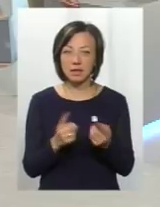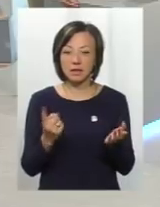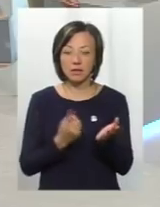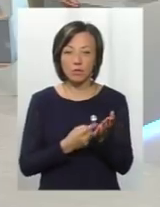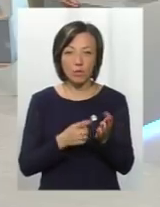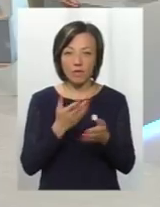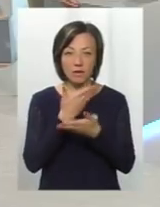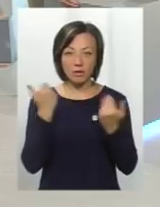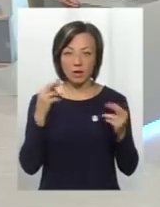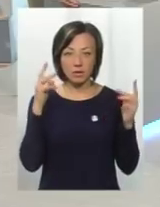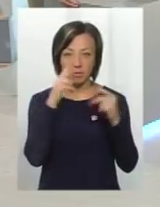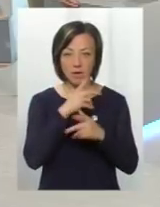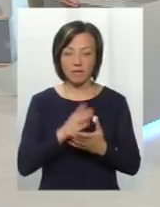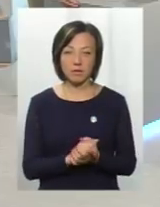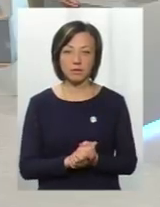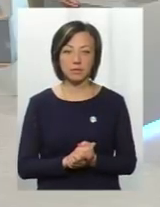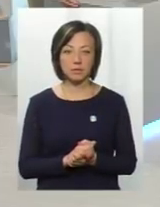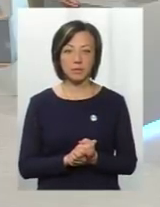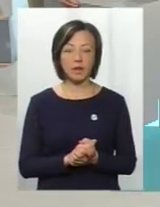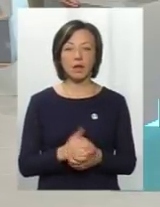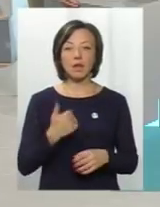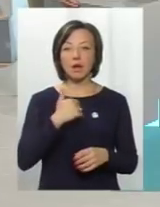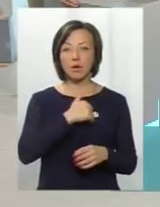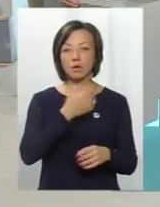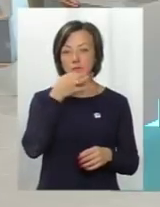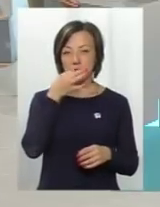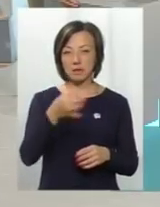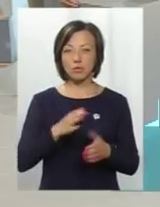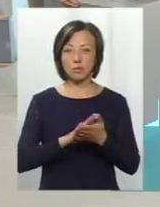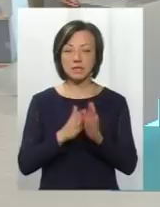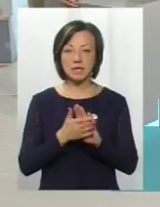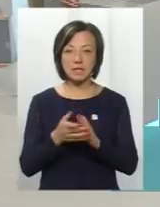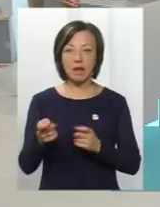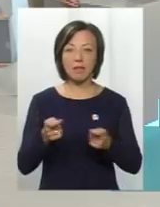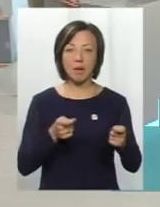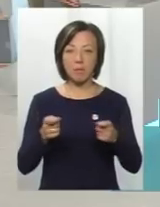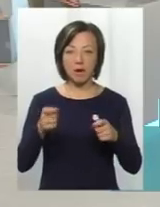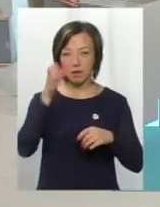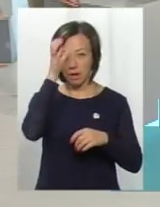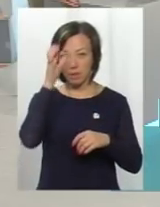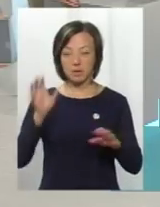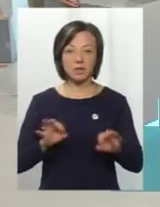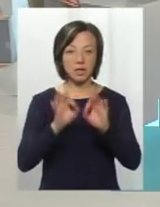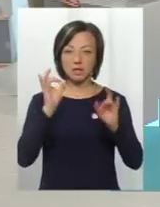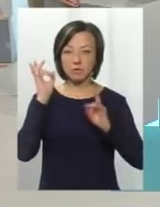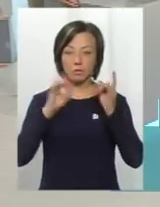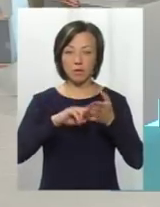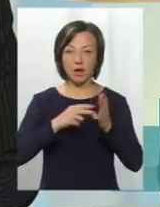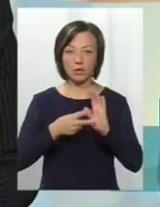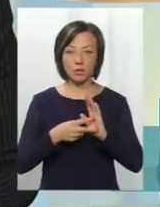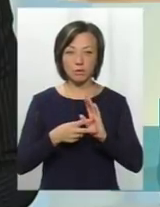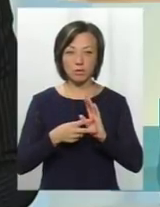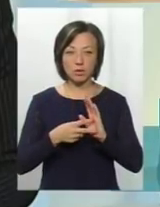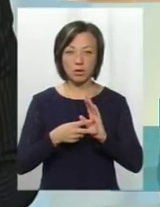неправильно. Але хотів би знову ж таки зауважити, що позиція департаменту ніде не звучала про те, що ми плануємо вивести